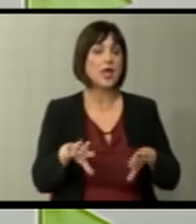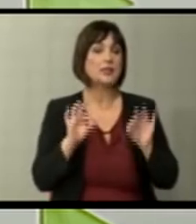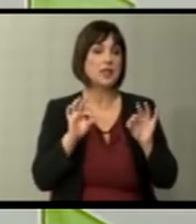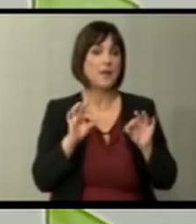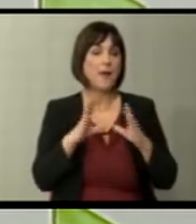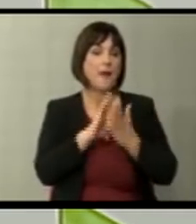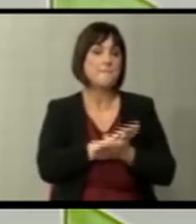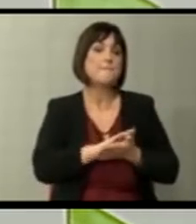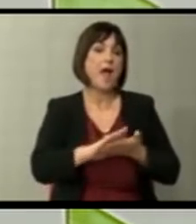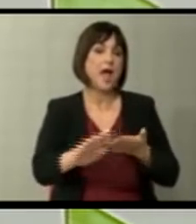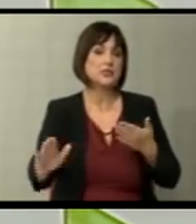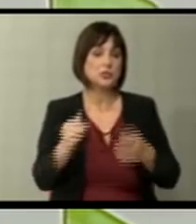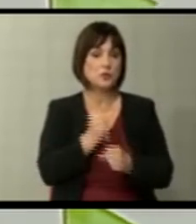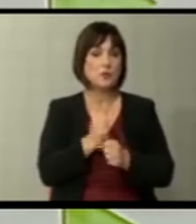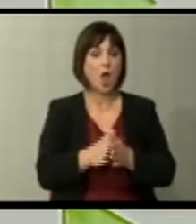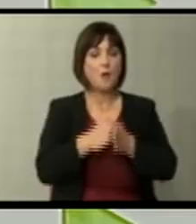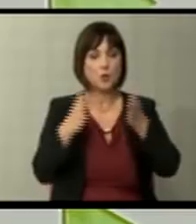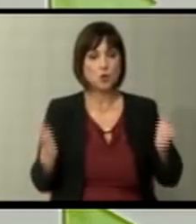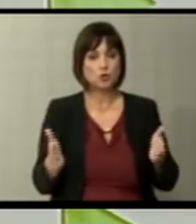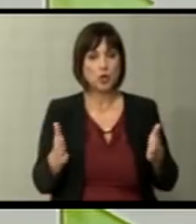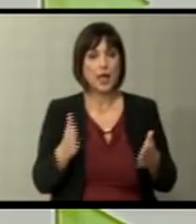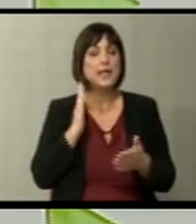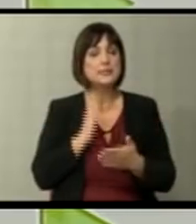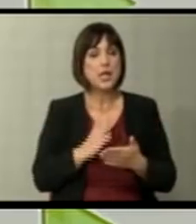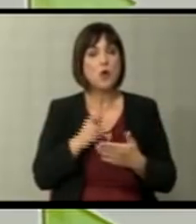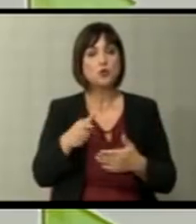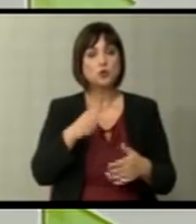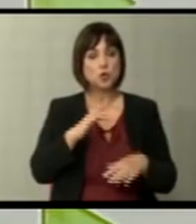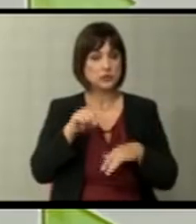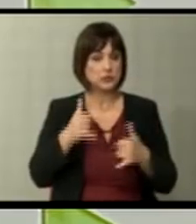мазен процес на проширувањето.